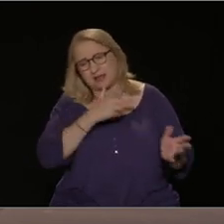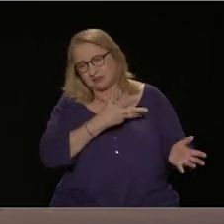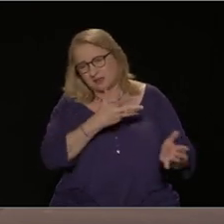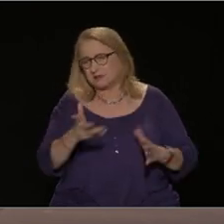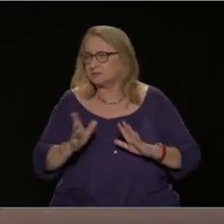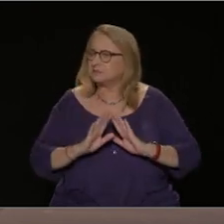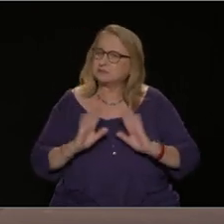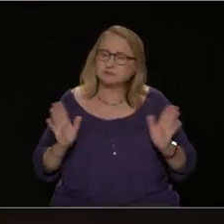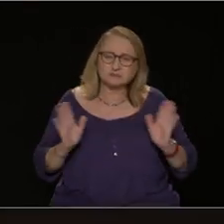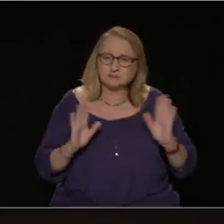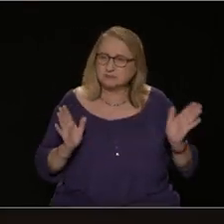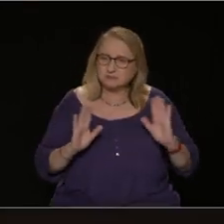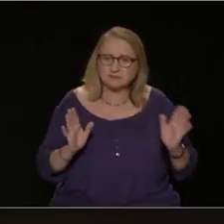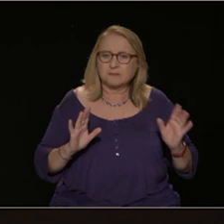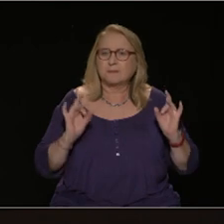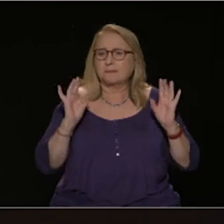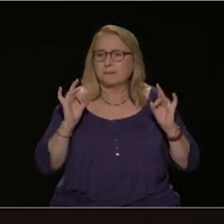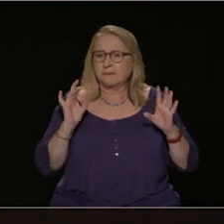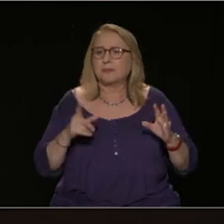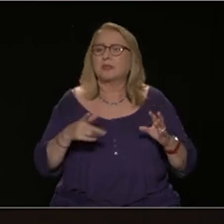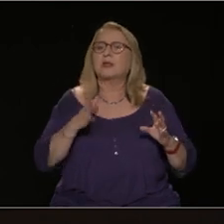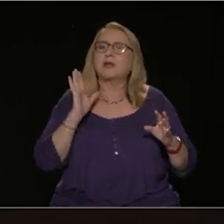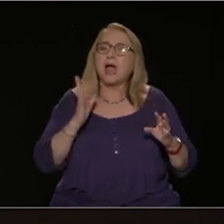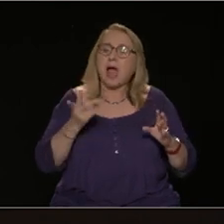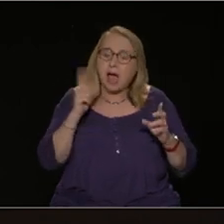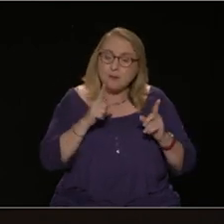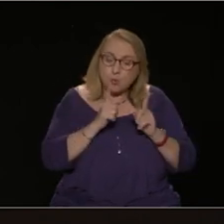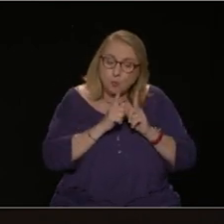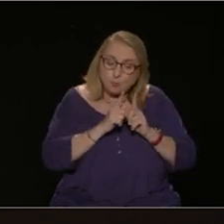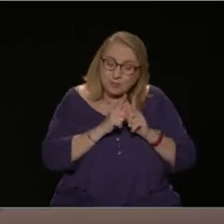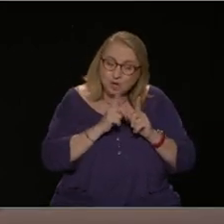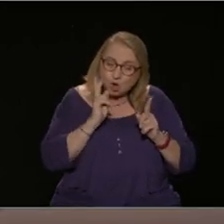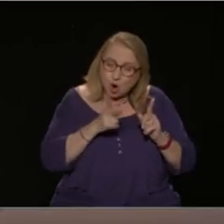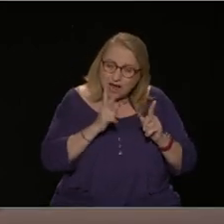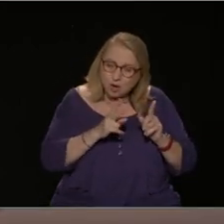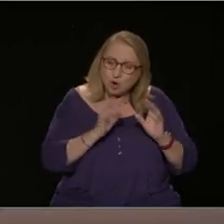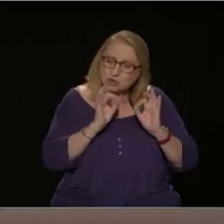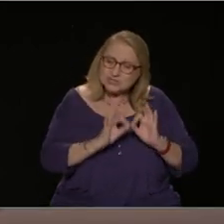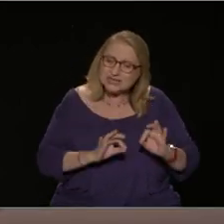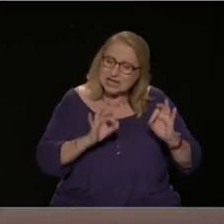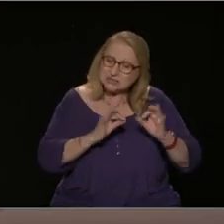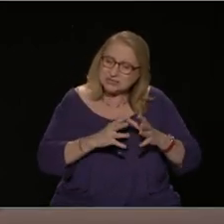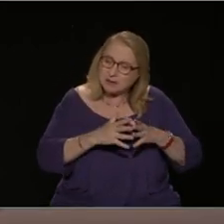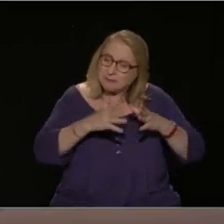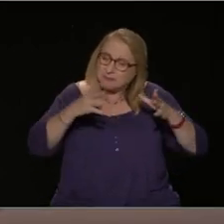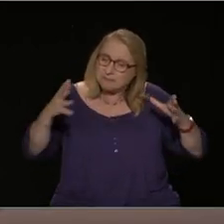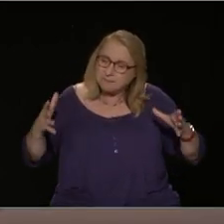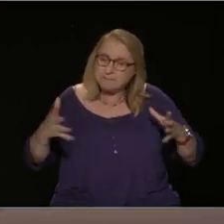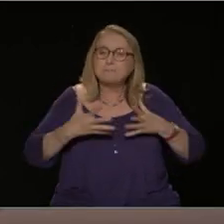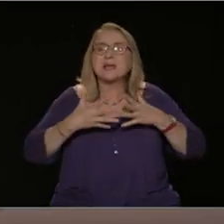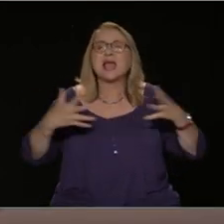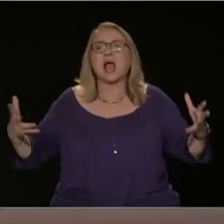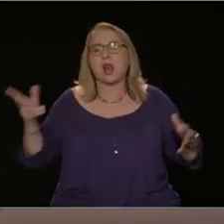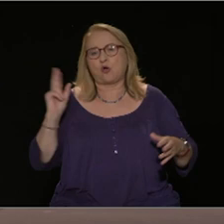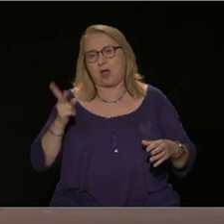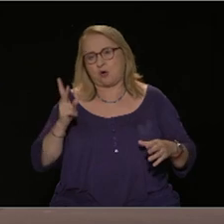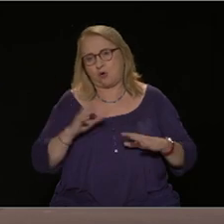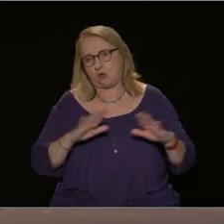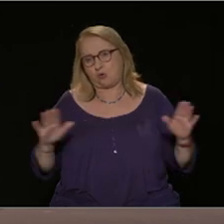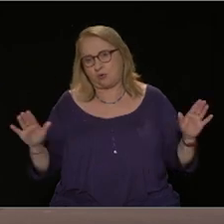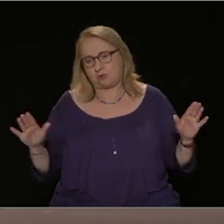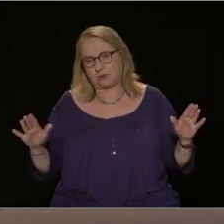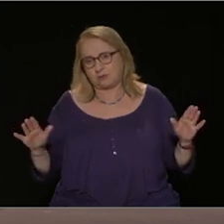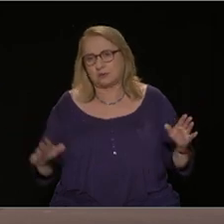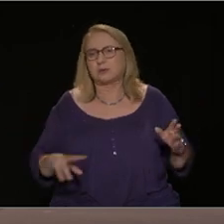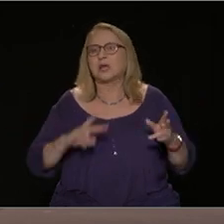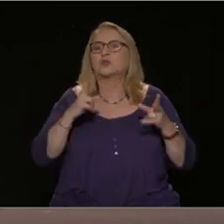μία φορά στην άλλη στο μεγαλύτερο κακό. Το δεύτερο. Λέμε καθαρά ότι πρέπει